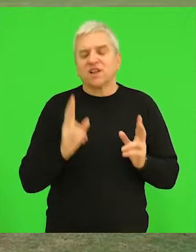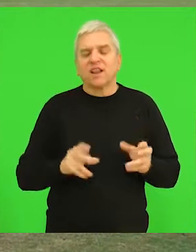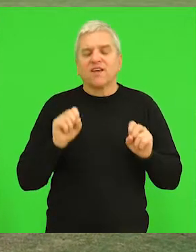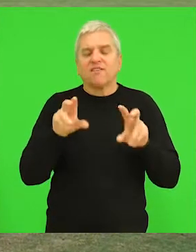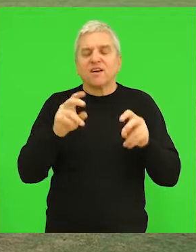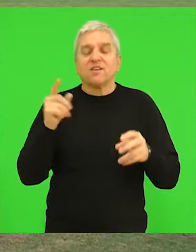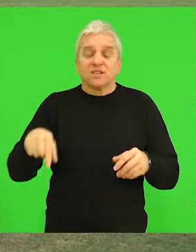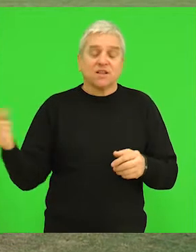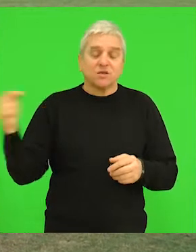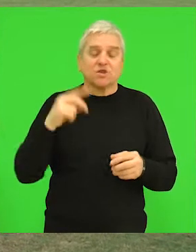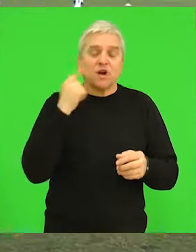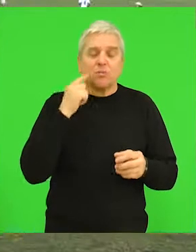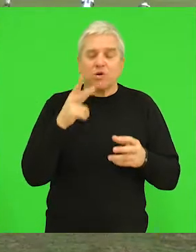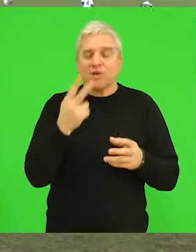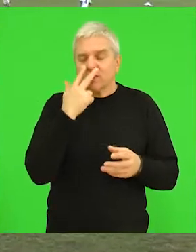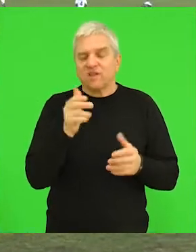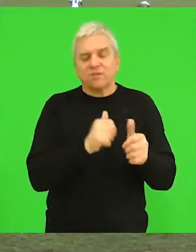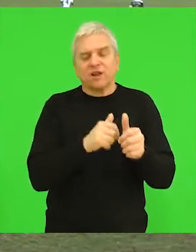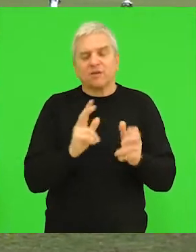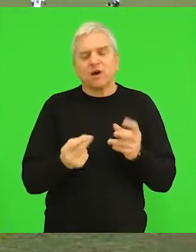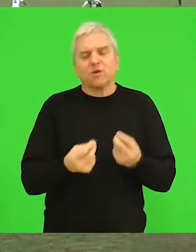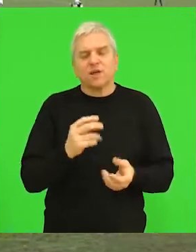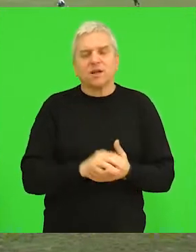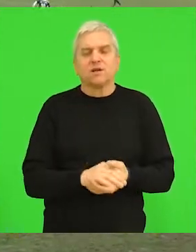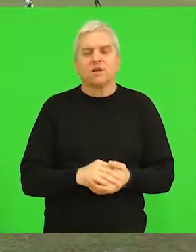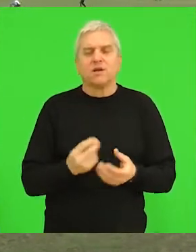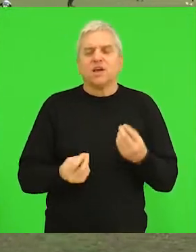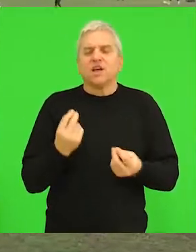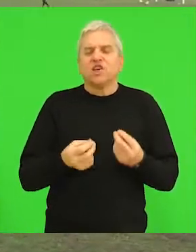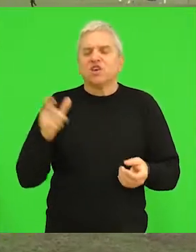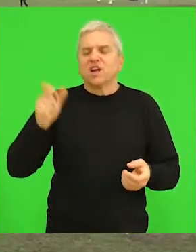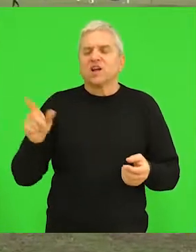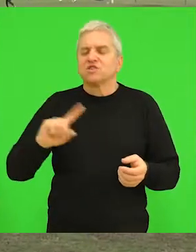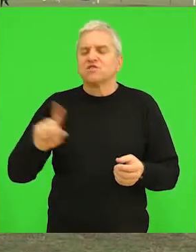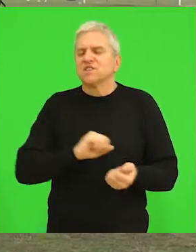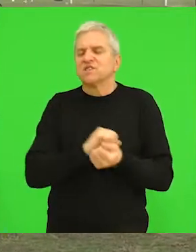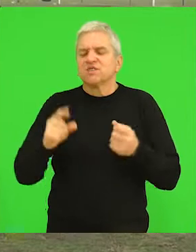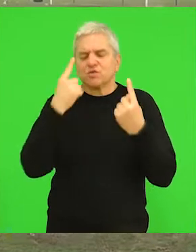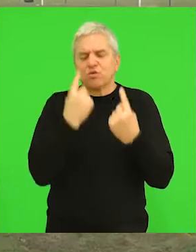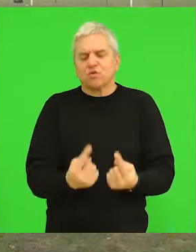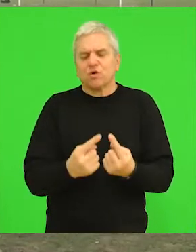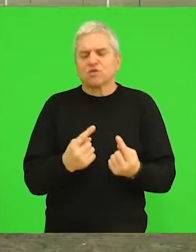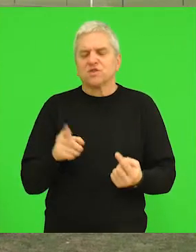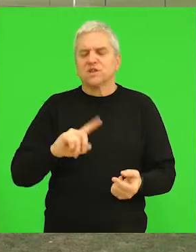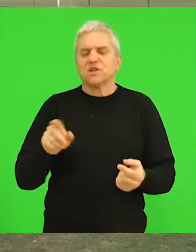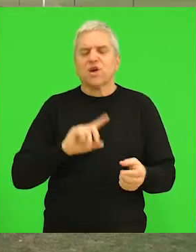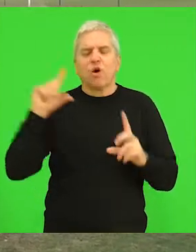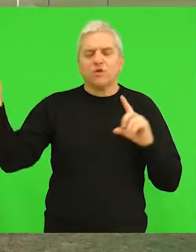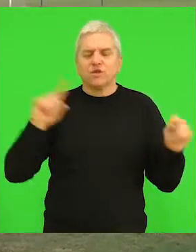traži još ćemo na probije od igrača niko nam nije otišao svi se ostali ostali smo